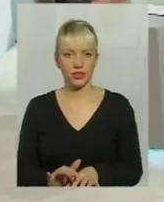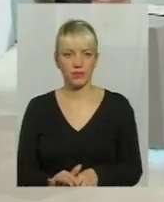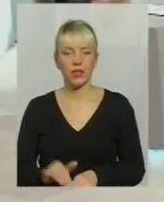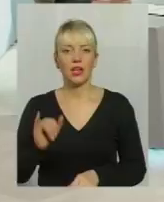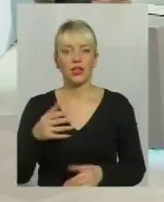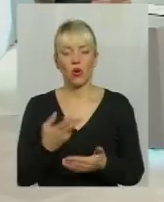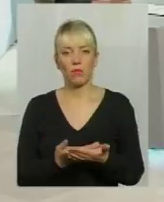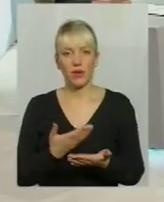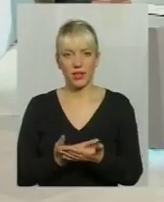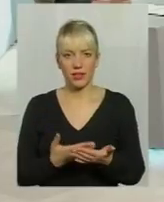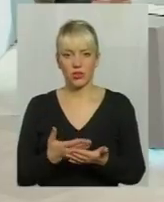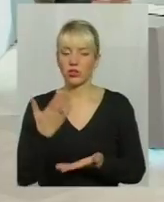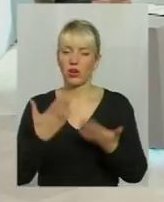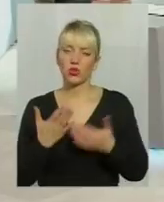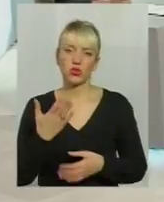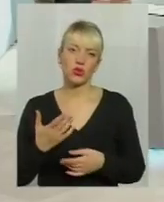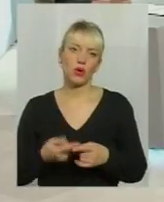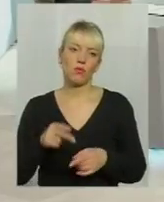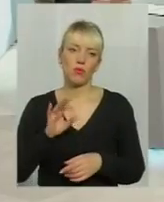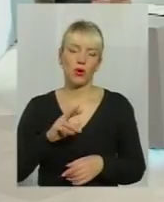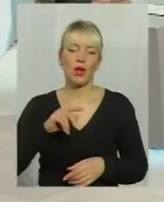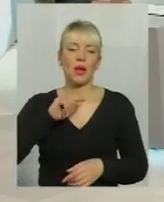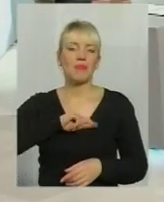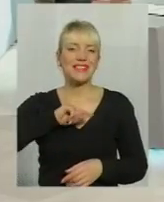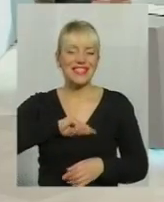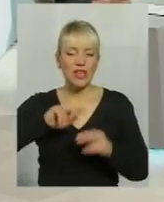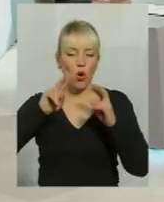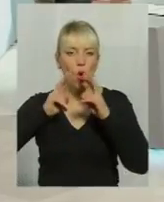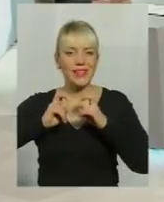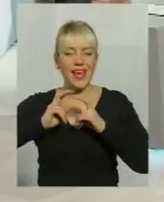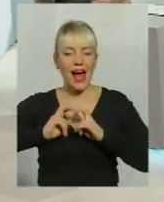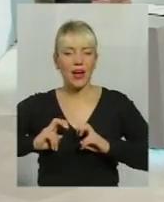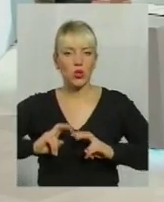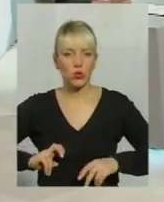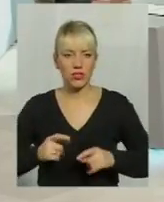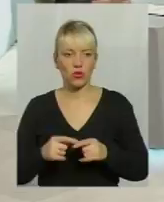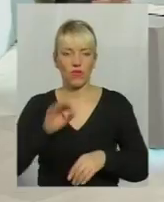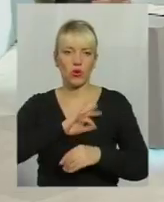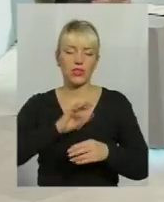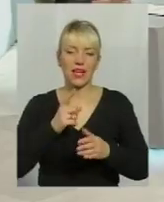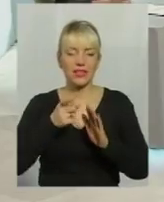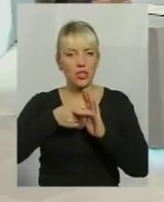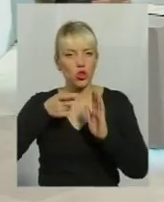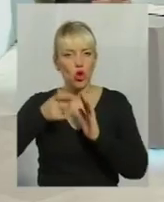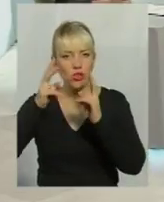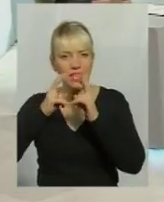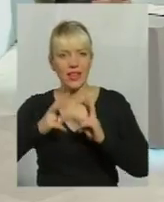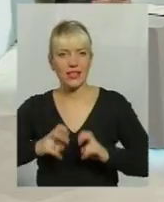До прикладу, якщо йдеться мова про психодіагностику, про використання якихось дослідницьких методів, то